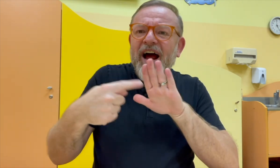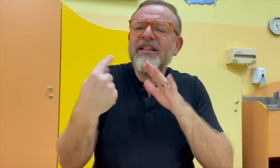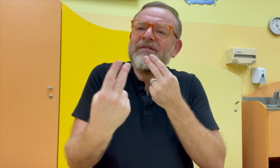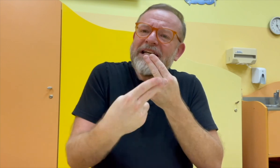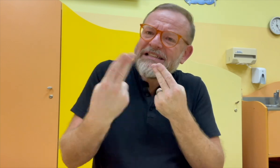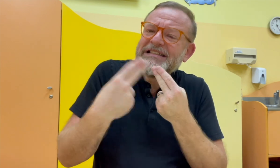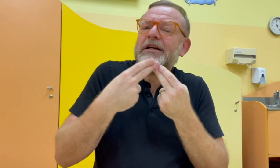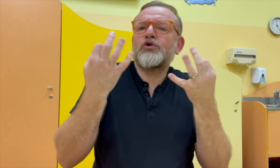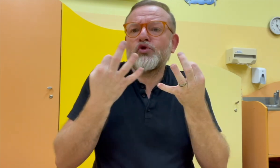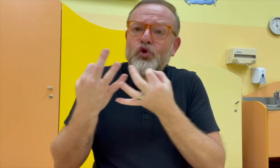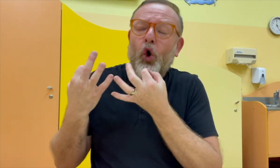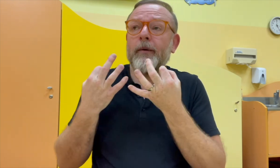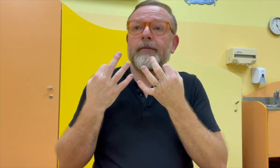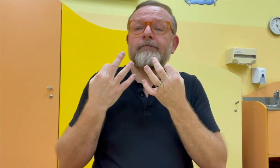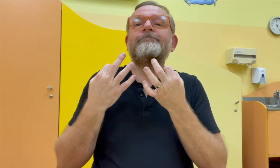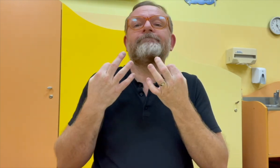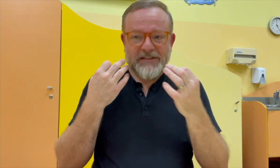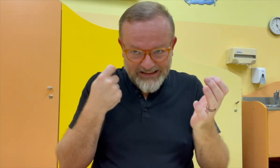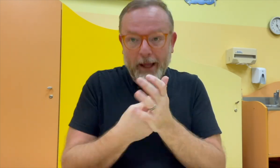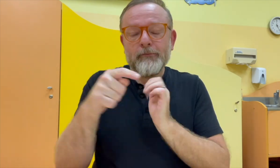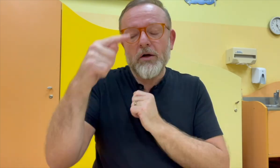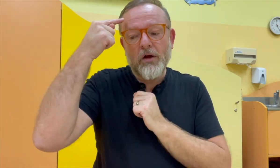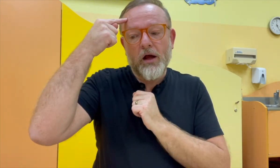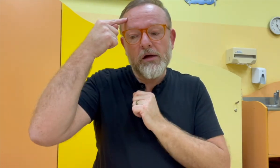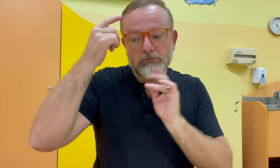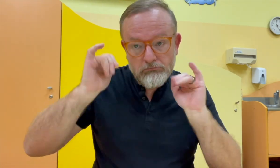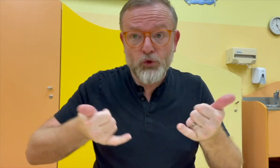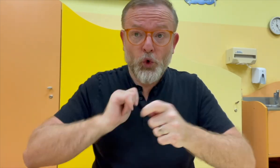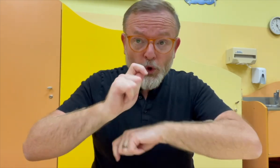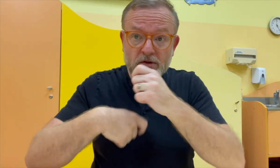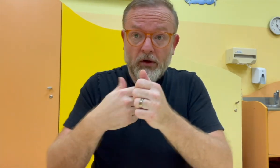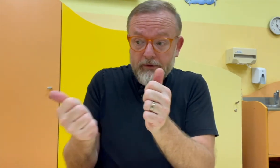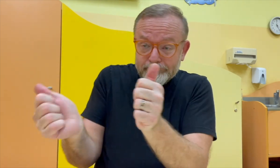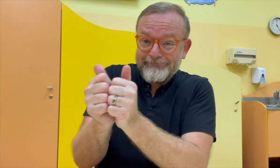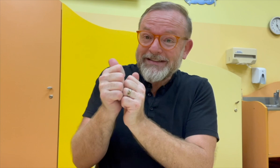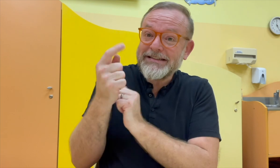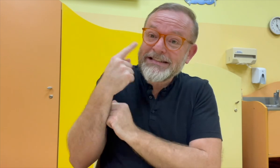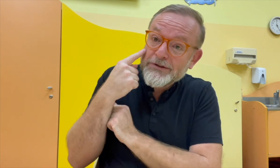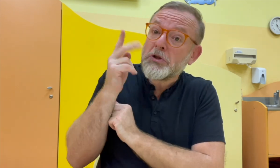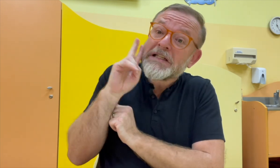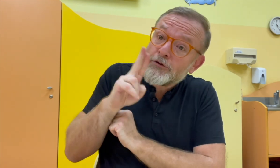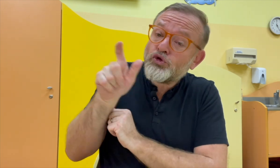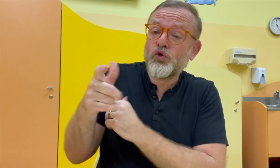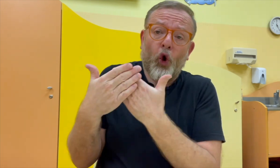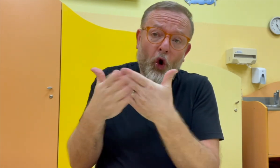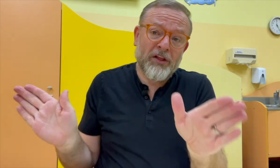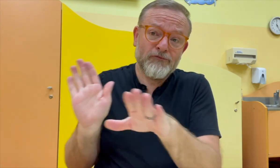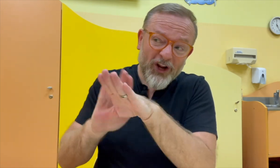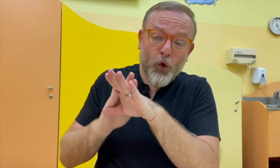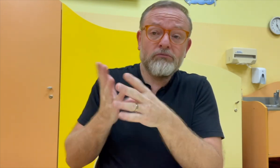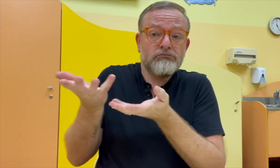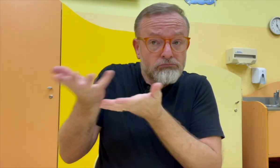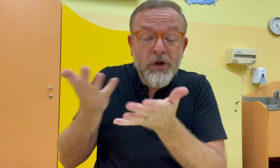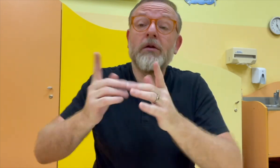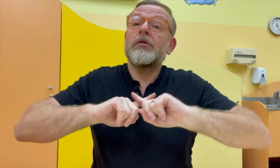zmiňoval, tak bych nerad bral, aby to byly nějaké negativa, ale abychom se na ně zamysleli, abychom si řekli